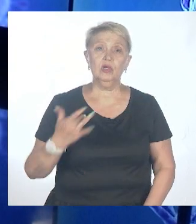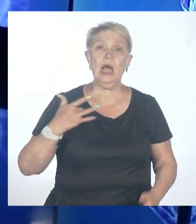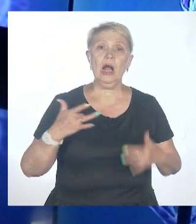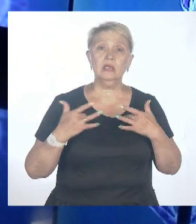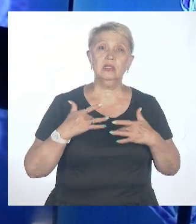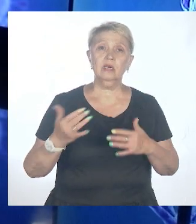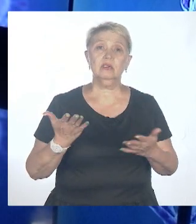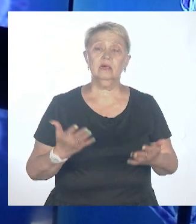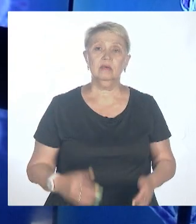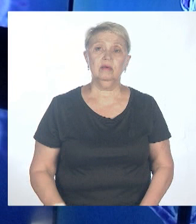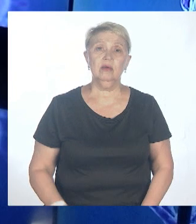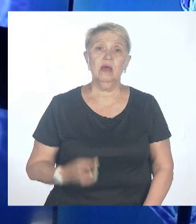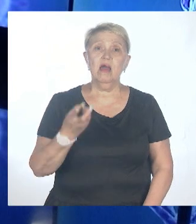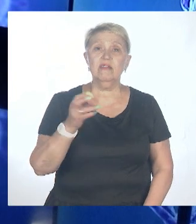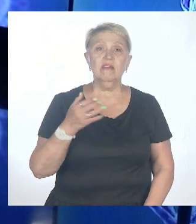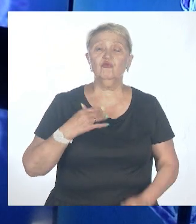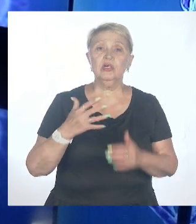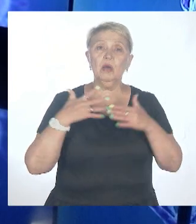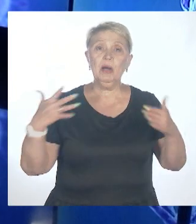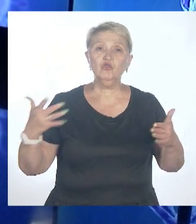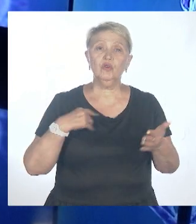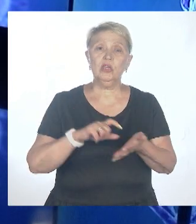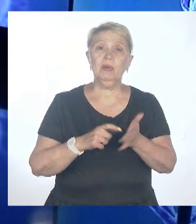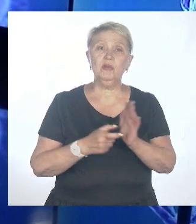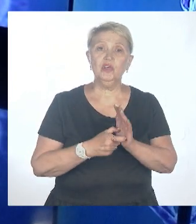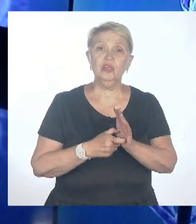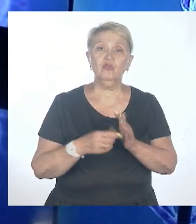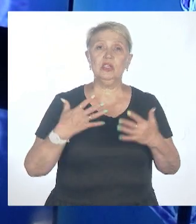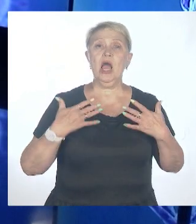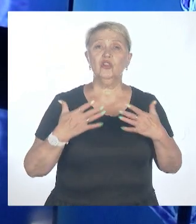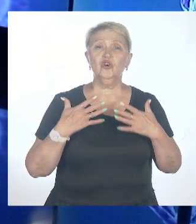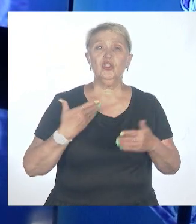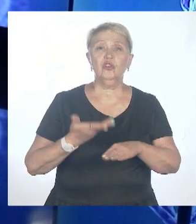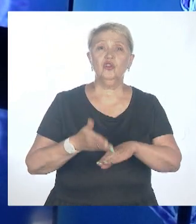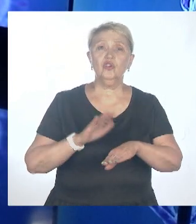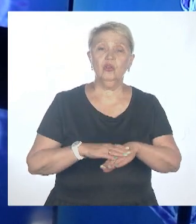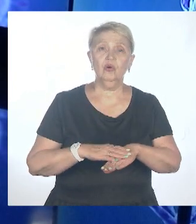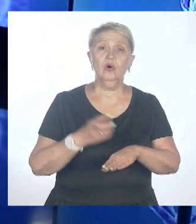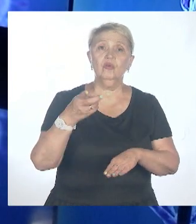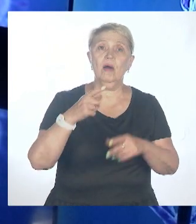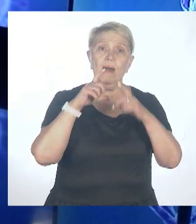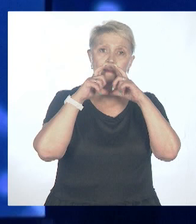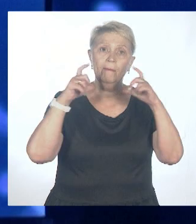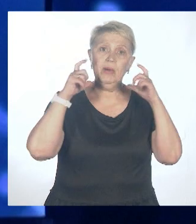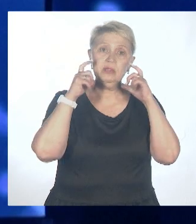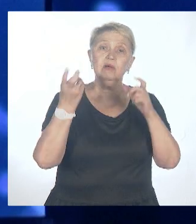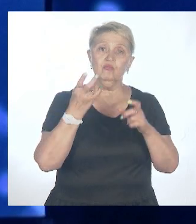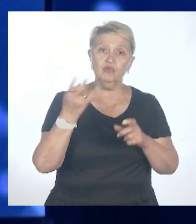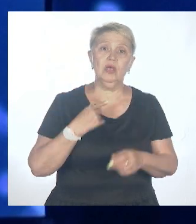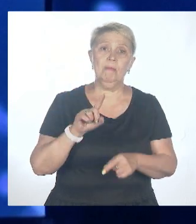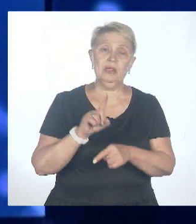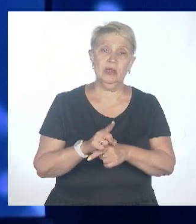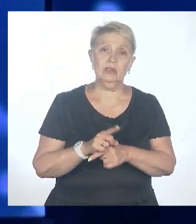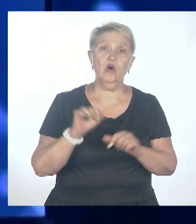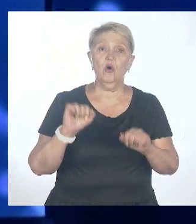но в небольшом помещении, в душном, забитом, вы, вот как бы это странно ни звучало, но маска там вполне себе подойдет. Можно сделать ее